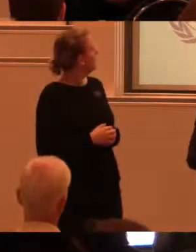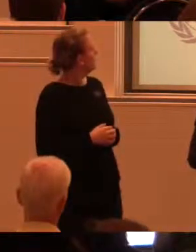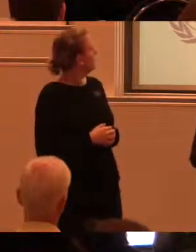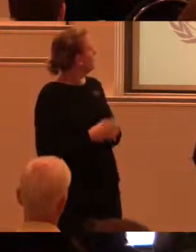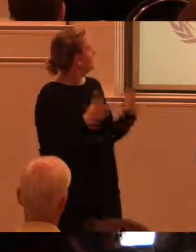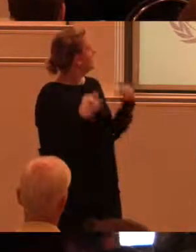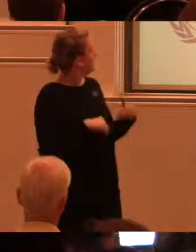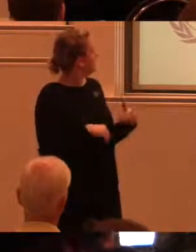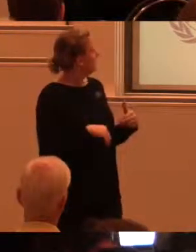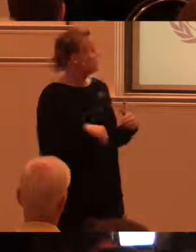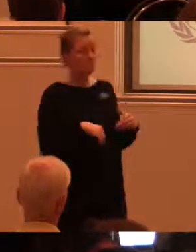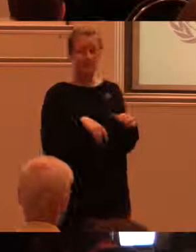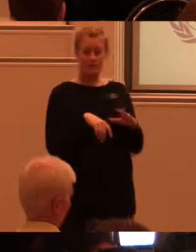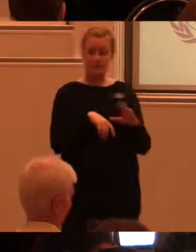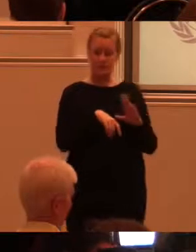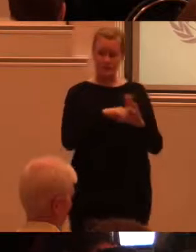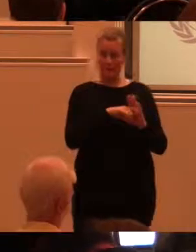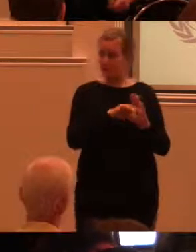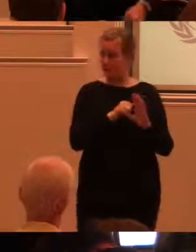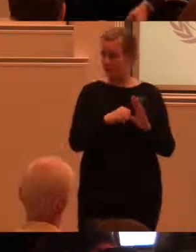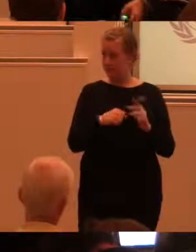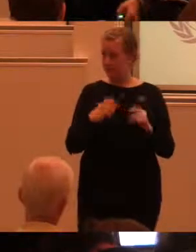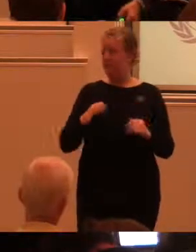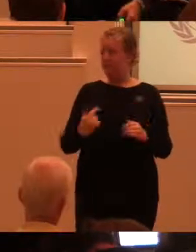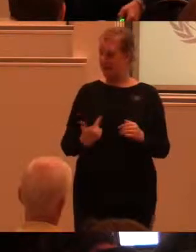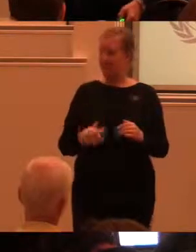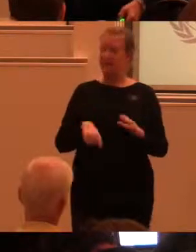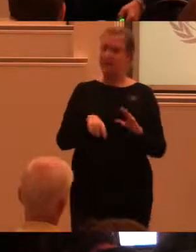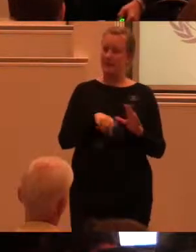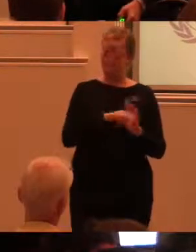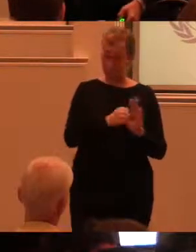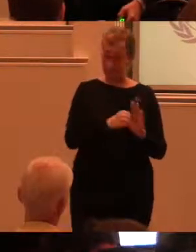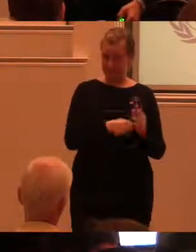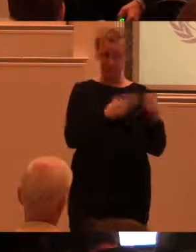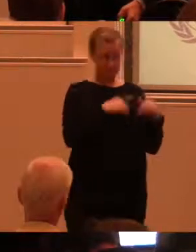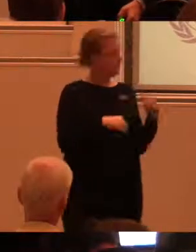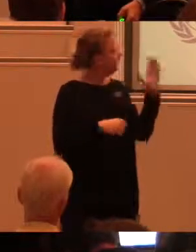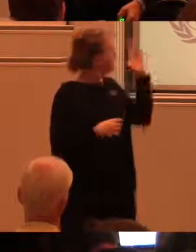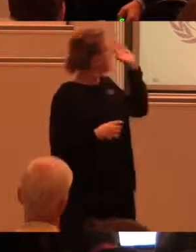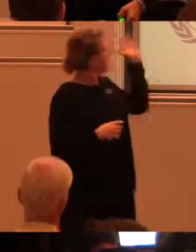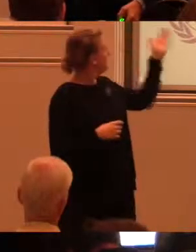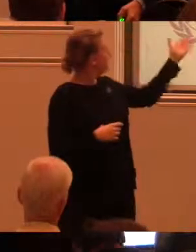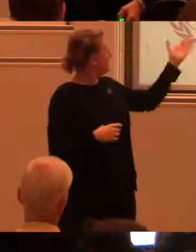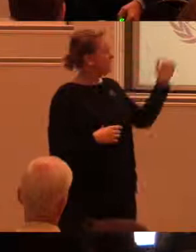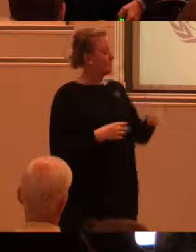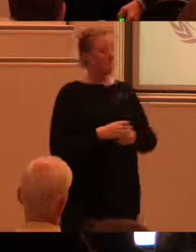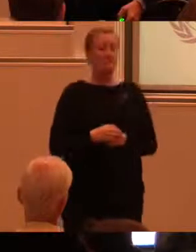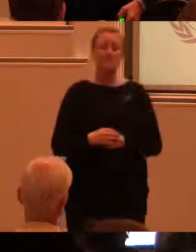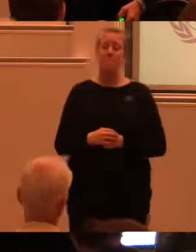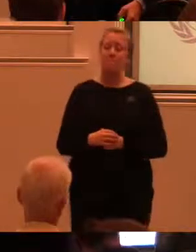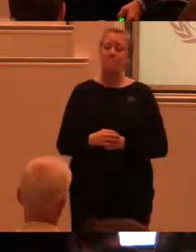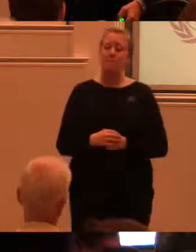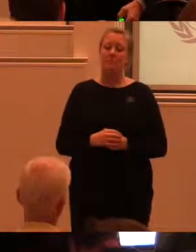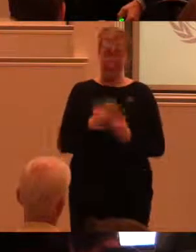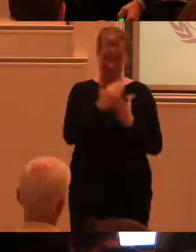Artikel 9. Bra. Det är ju en tillgänglighet i sig. Det som är intressant är det står så här i konventionen.